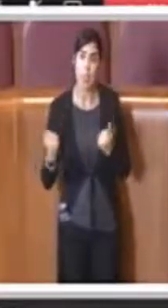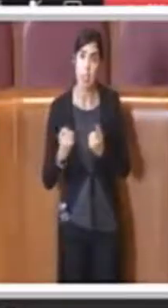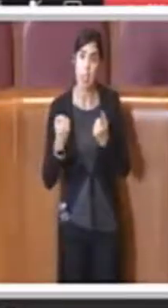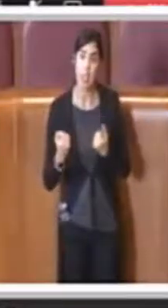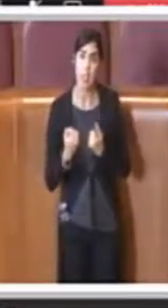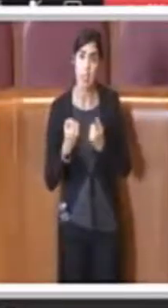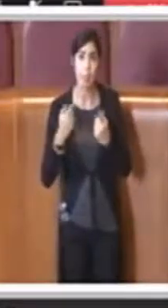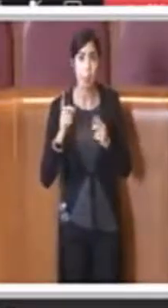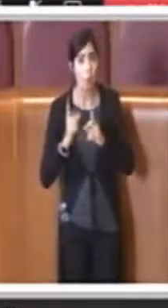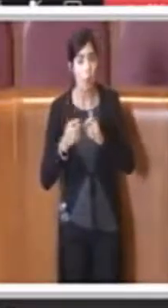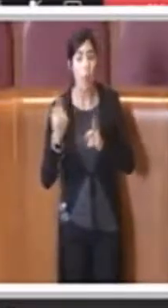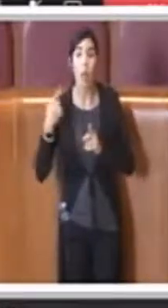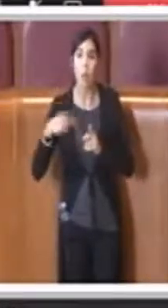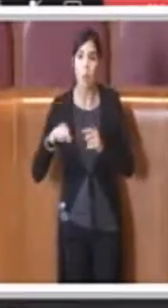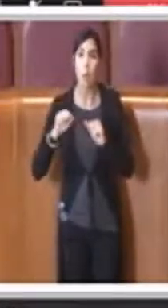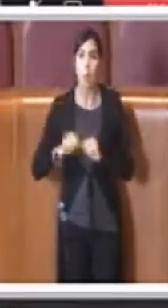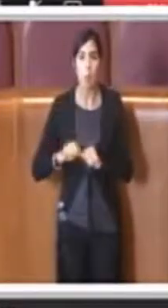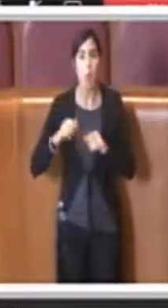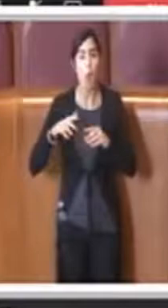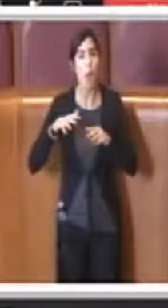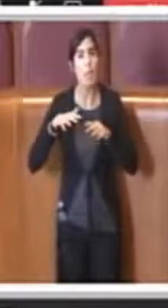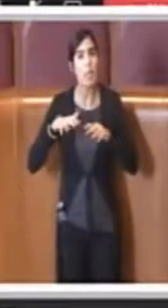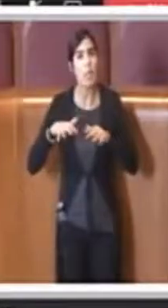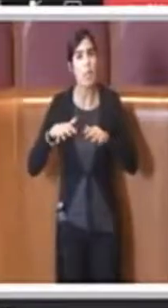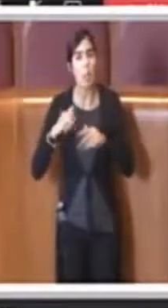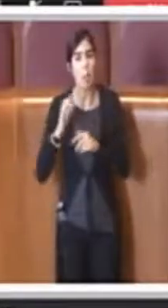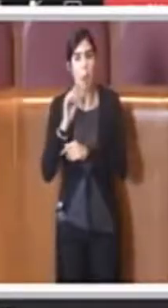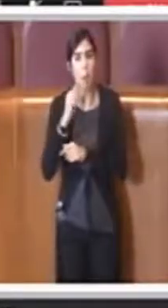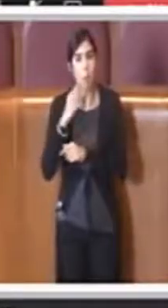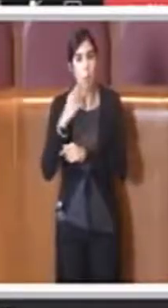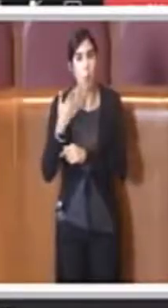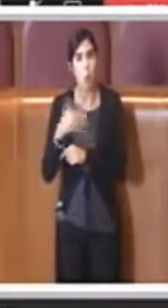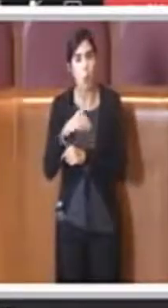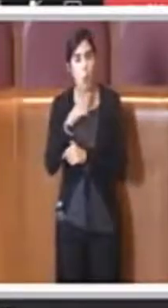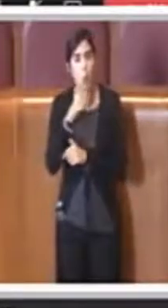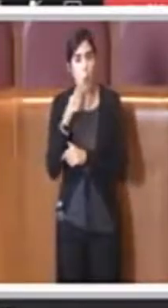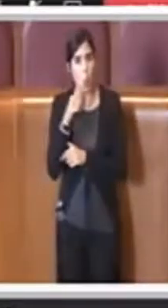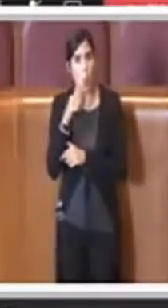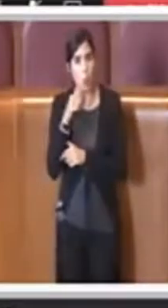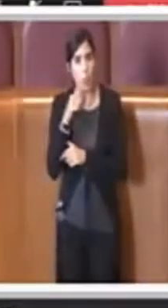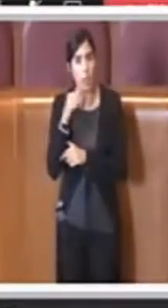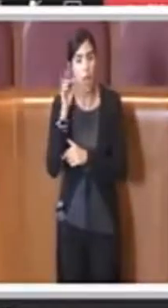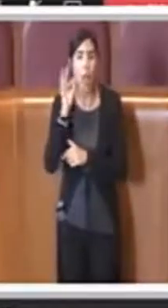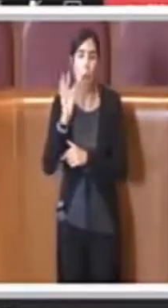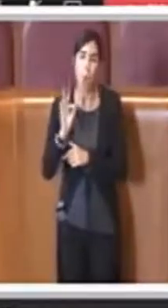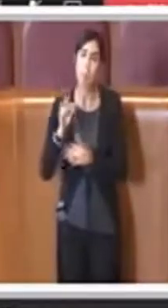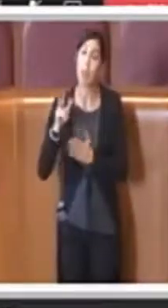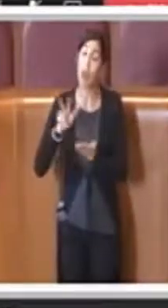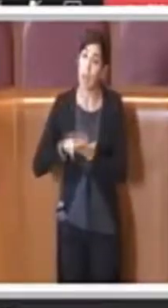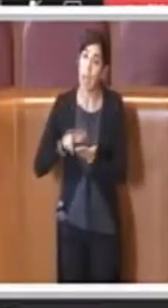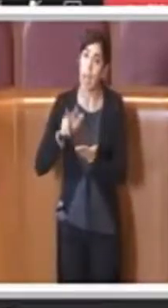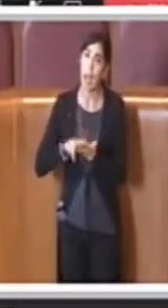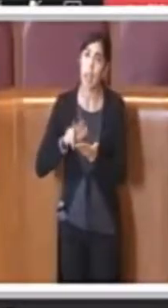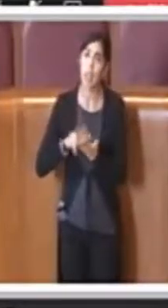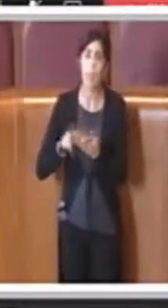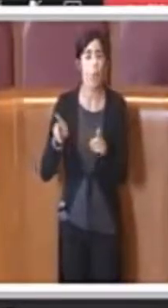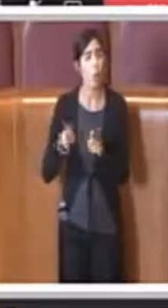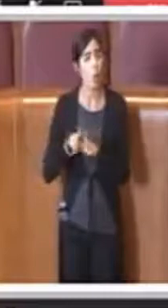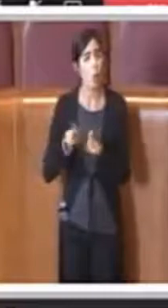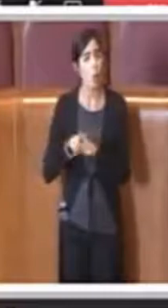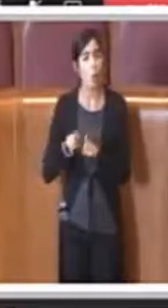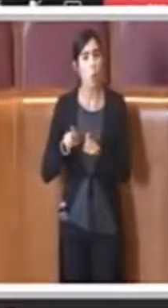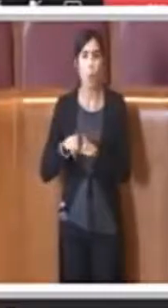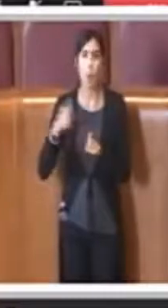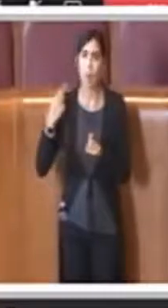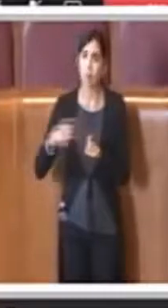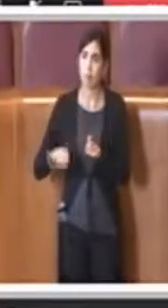potrebbe essere comunque un sistema utile per comunque consentire e garantire l'esercizio di